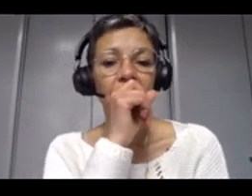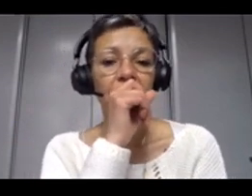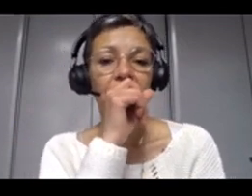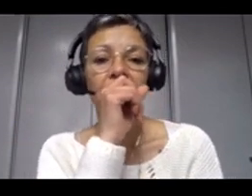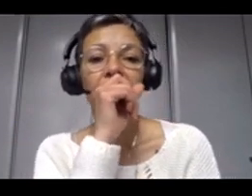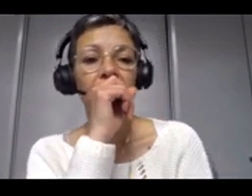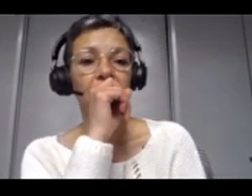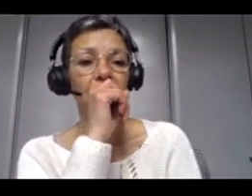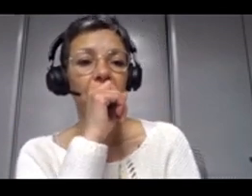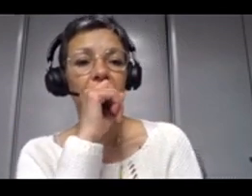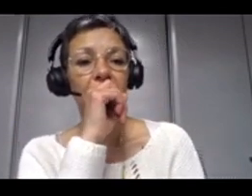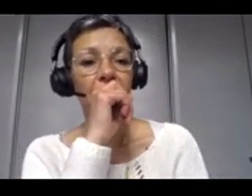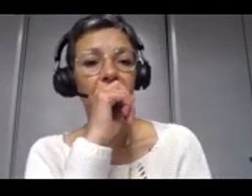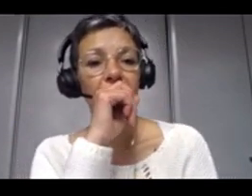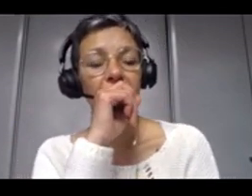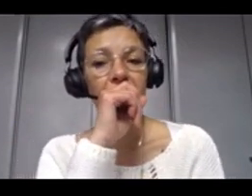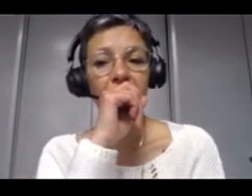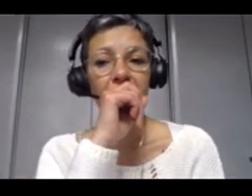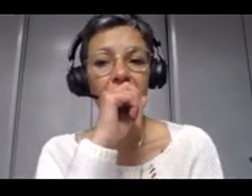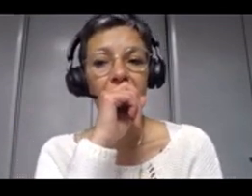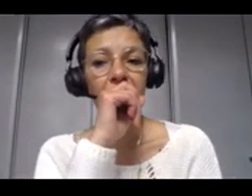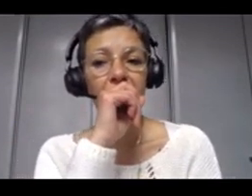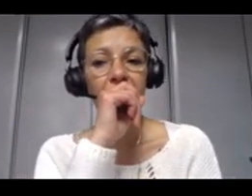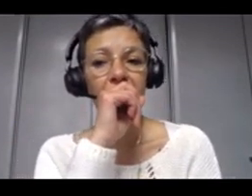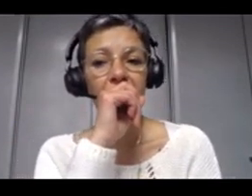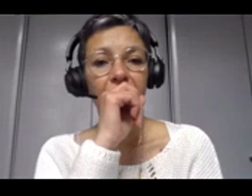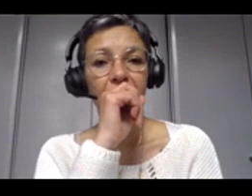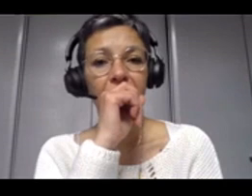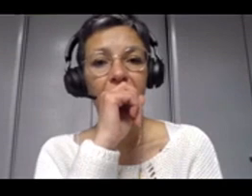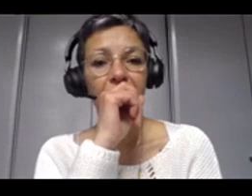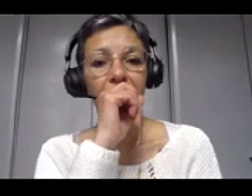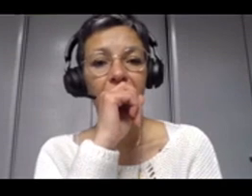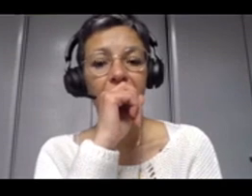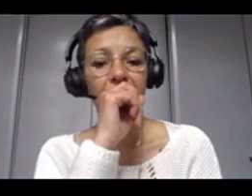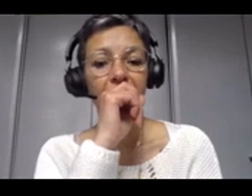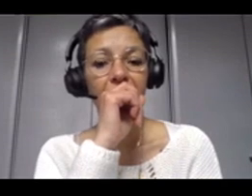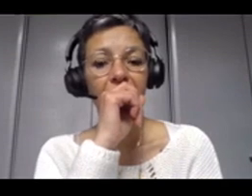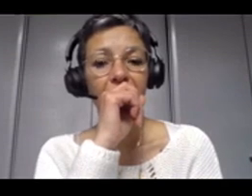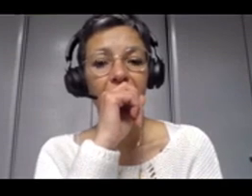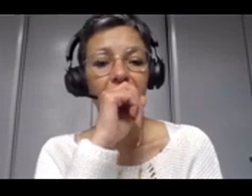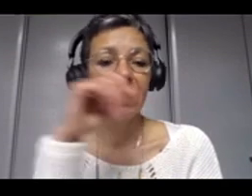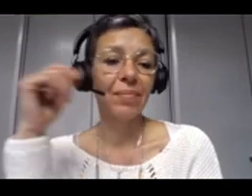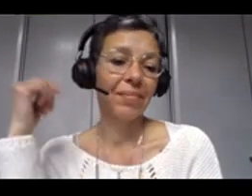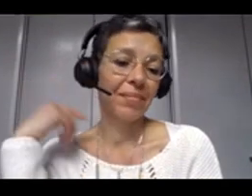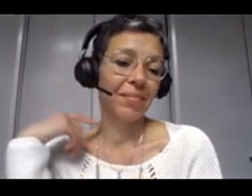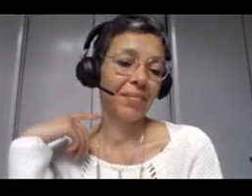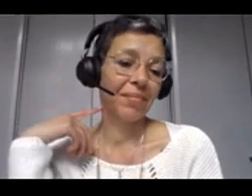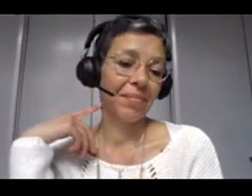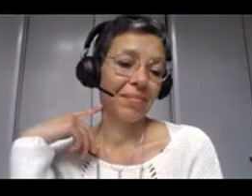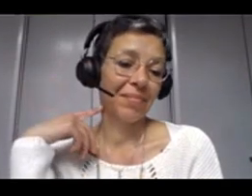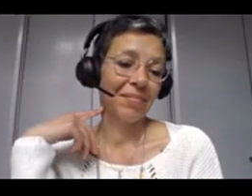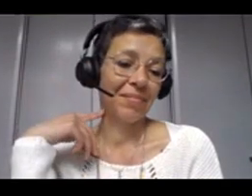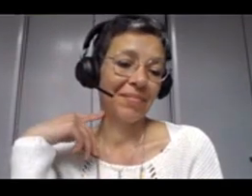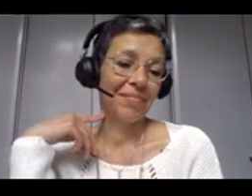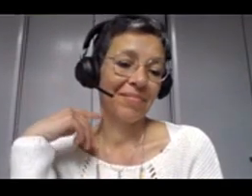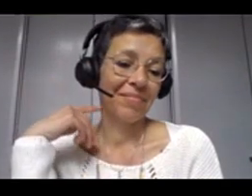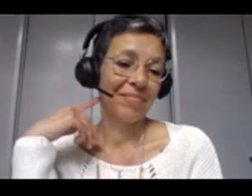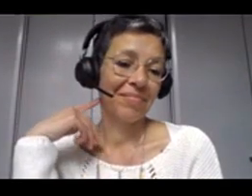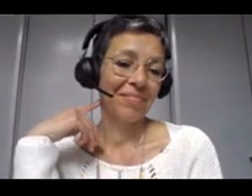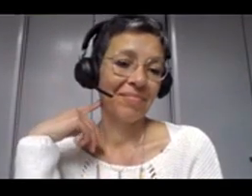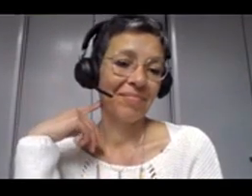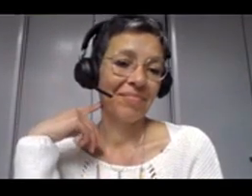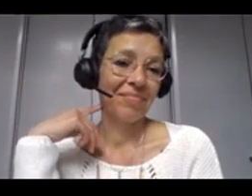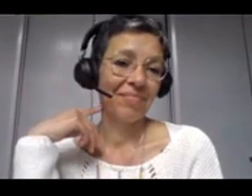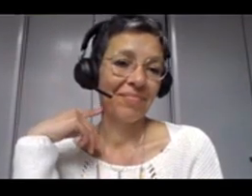parce que vous connaissez les chapitres sur lesquels on va vous poser des questions et la typologie des réponses que vous allez pouvoir adresser. Donc, c'est-à-dire